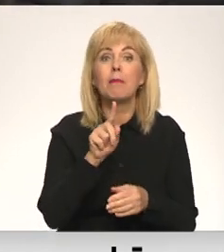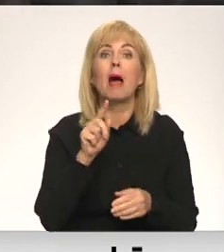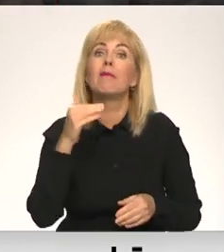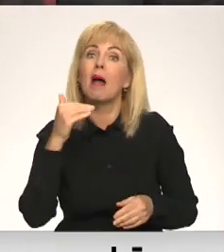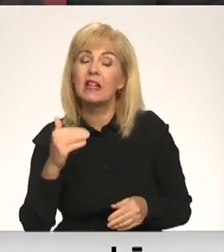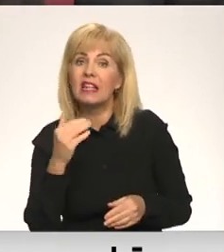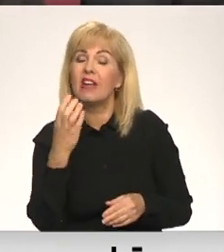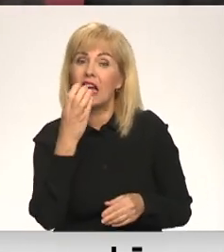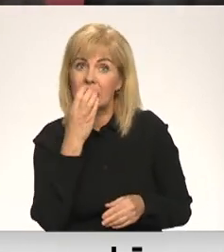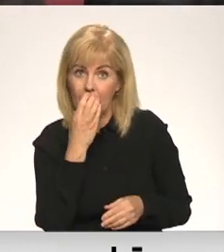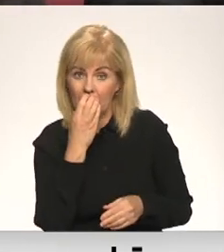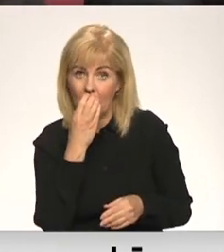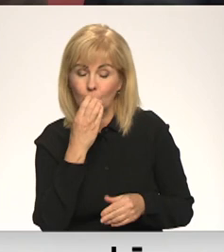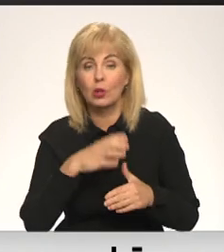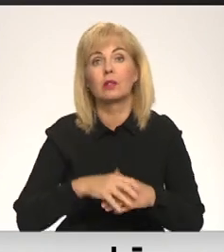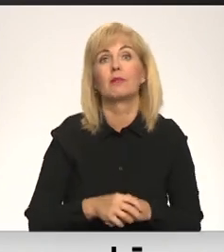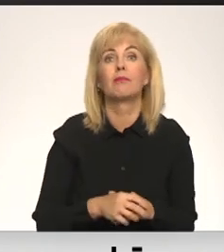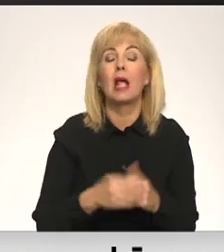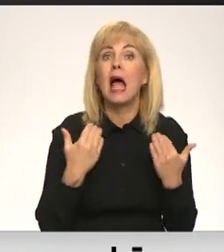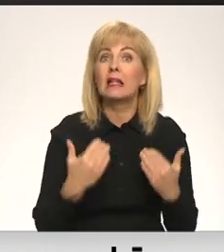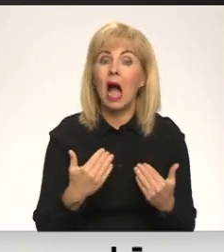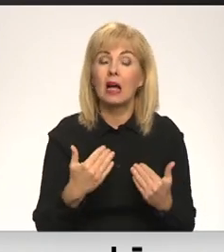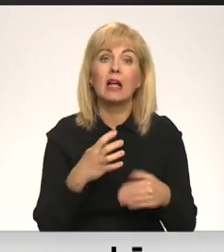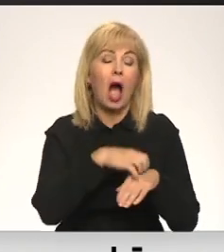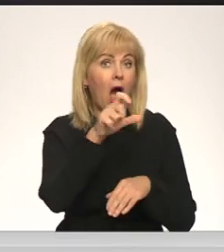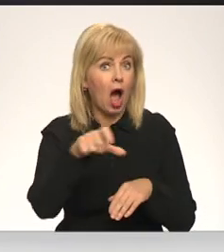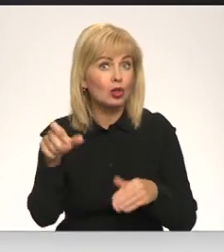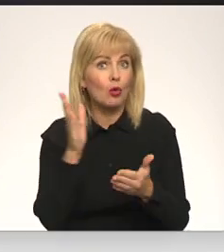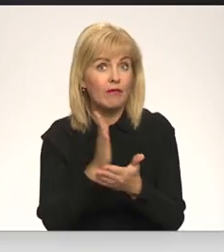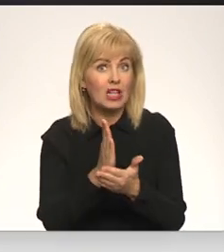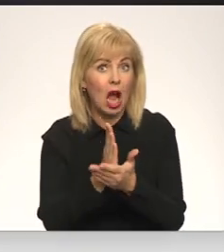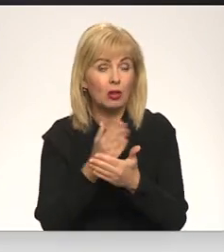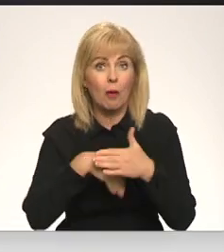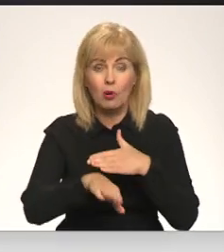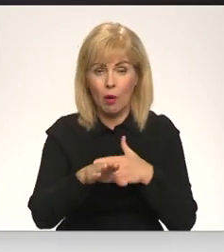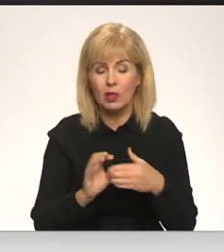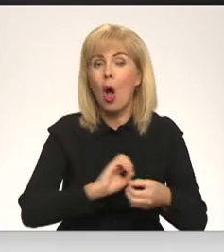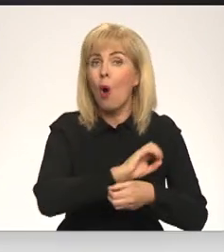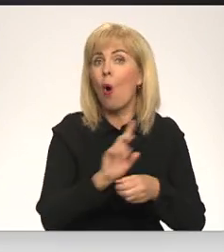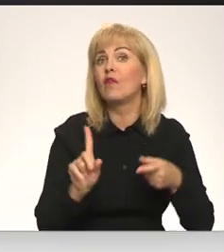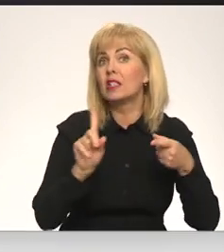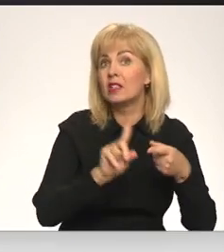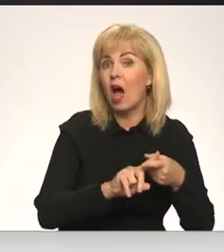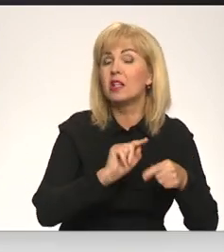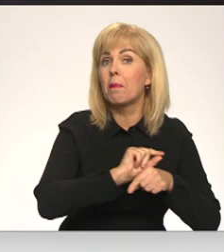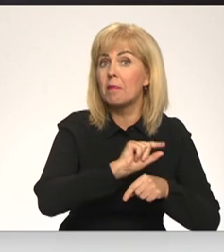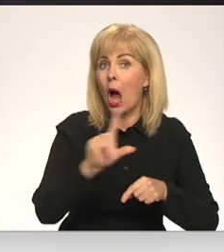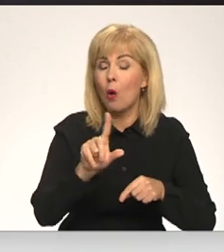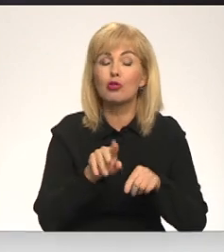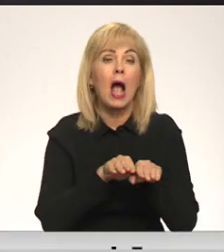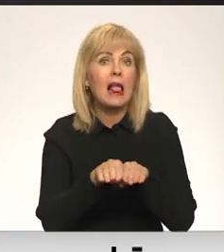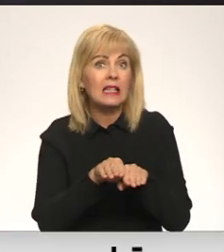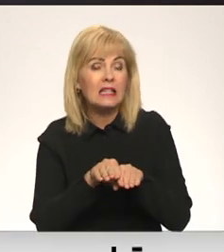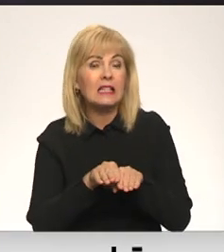respirators. Mēs redzam, ka šobrīd mediķu vidū prombūtnes, kas ar Covid ir saistīts, ir pieaugušas un līdzīgi procesa